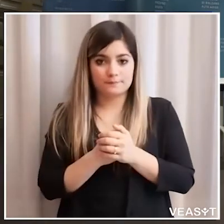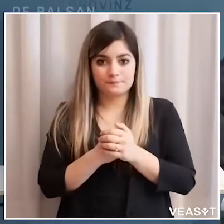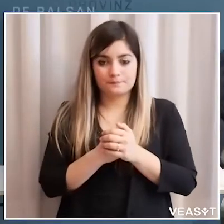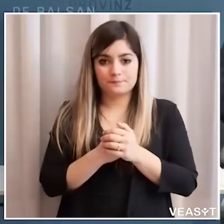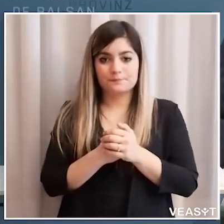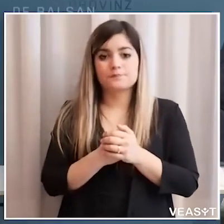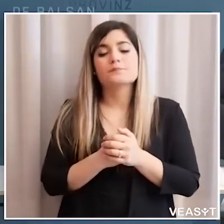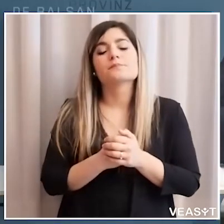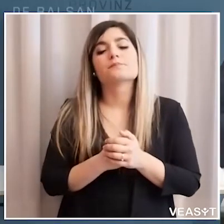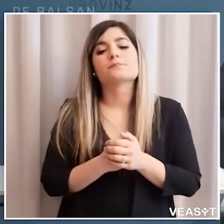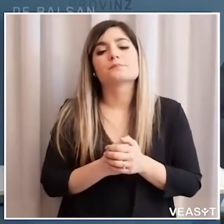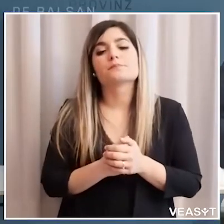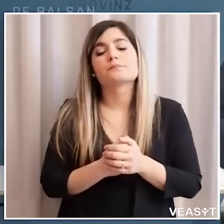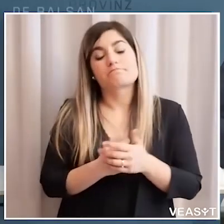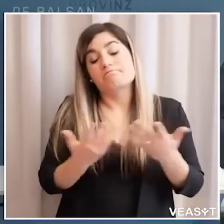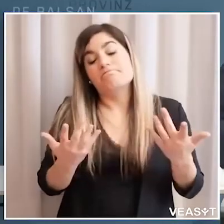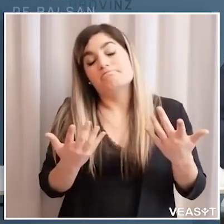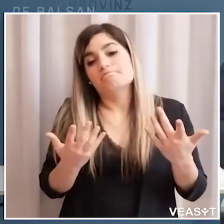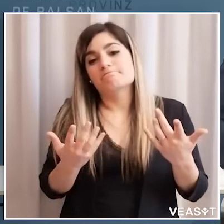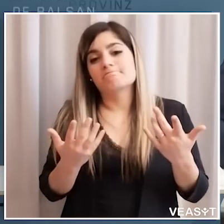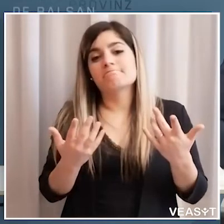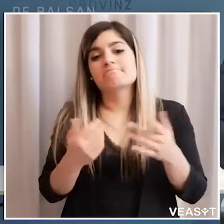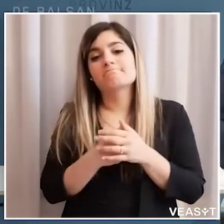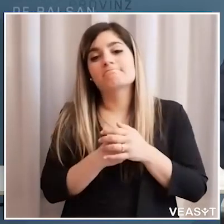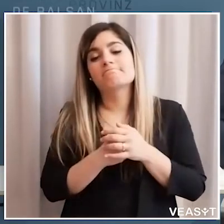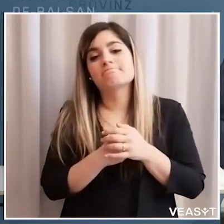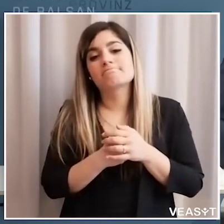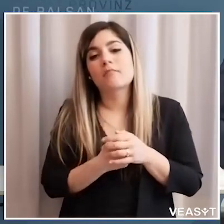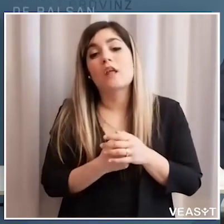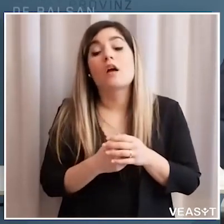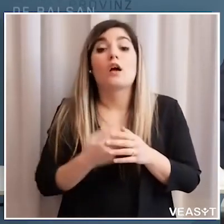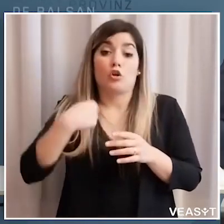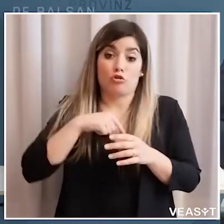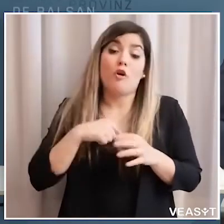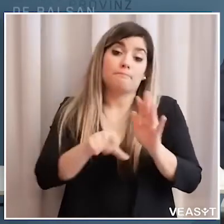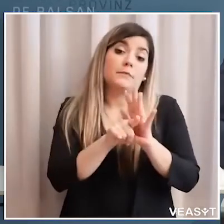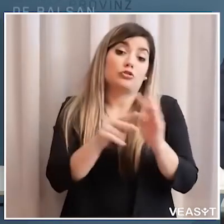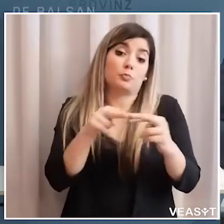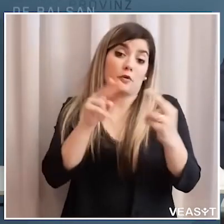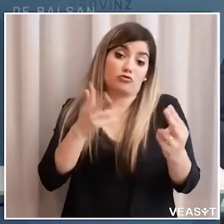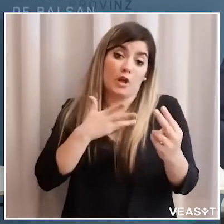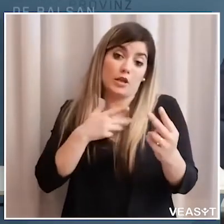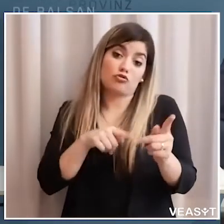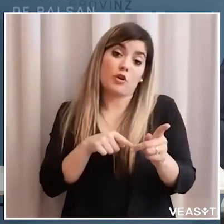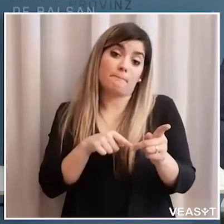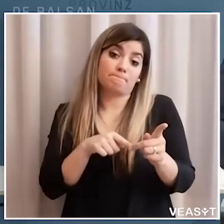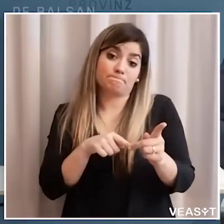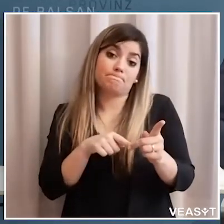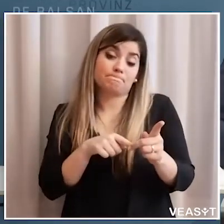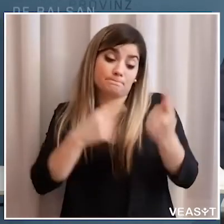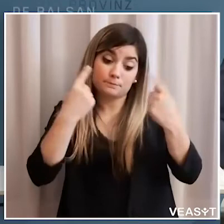beh questo ovviamente è così che noi adesso abbiamo la nostra legge provinciale che